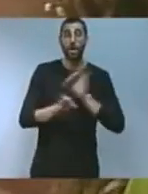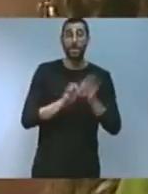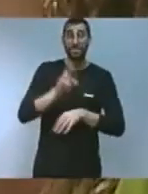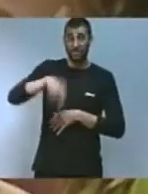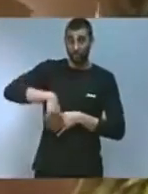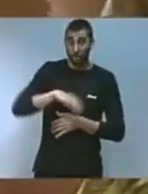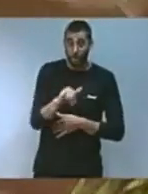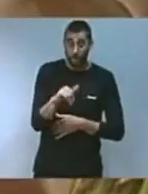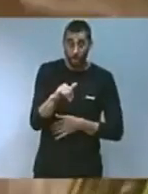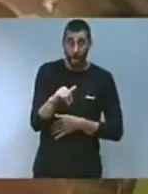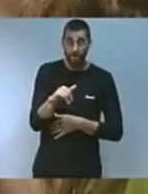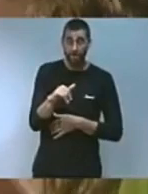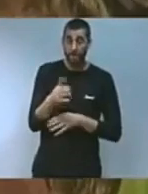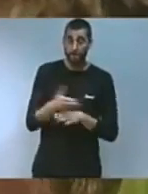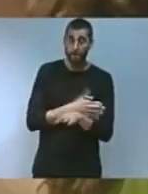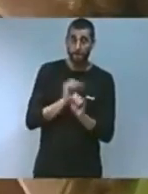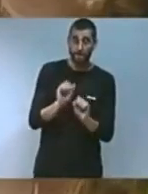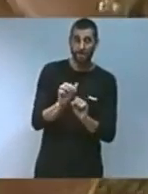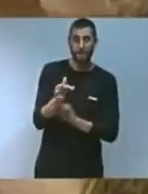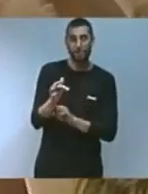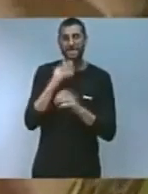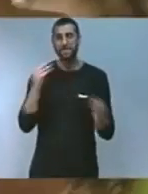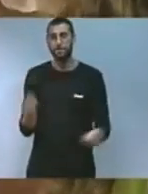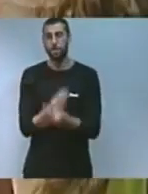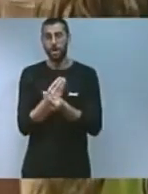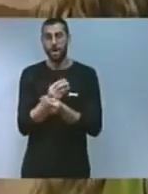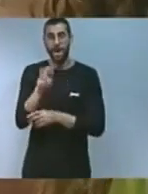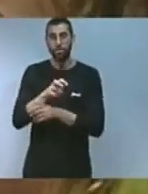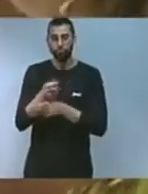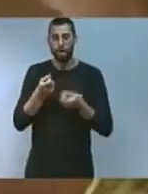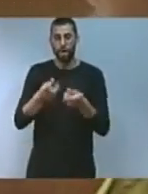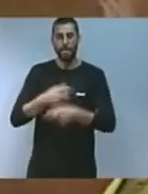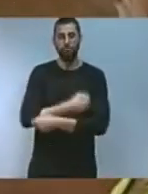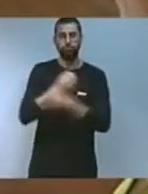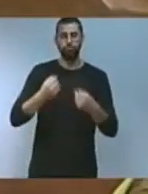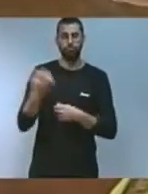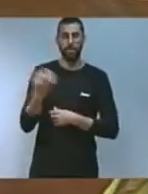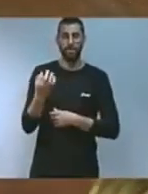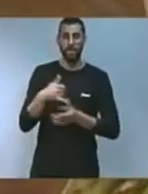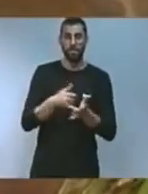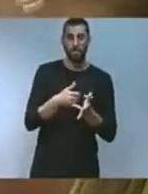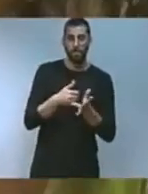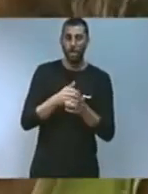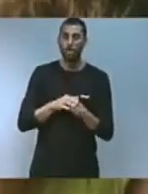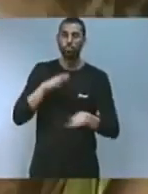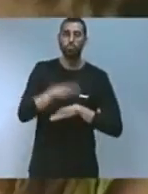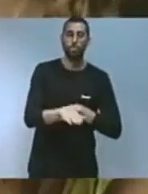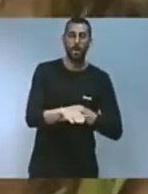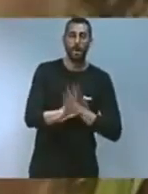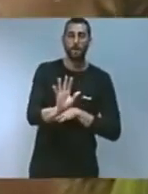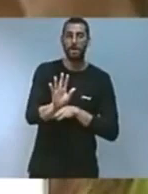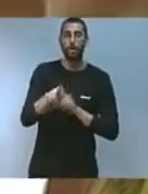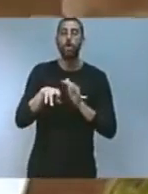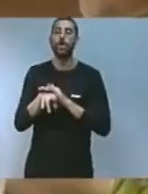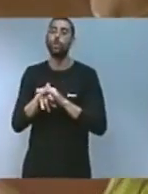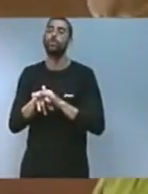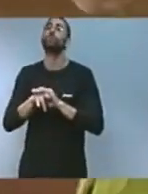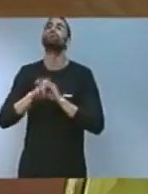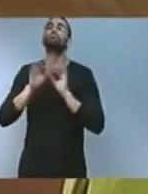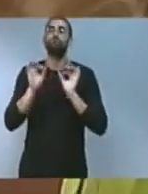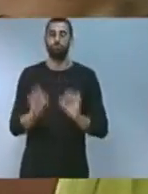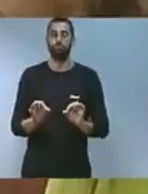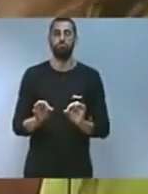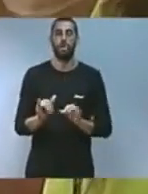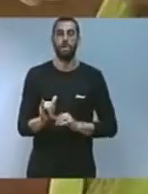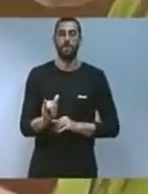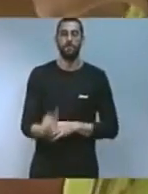millorar tenim que armar l'agricultura per a superar totes les vulnerabilitats però també tindrem recursos per això